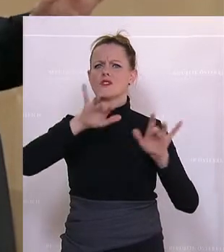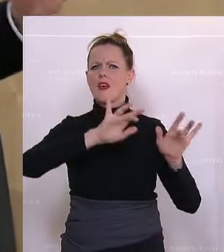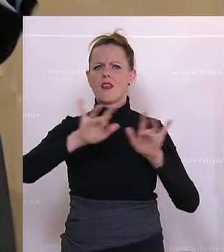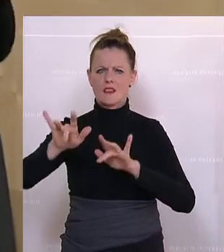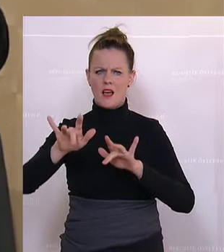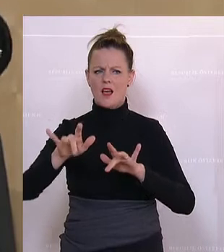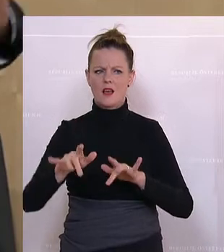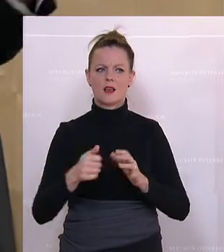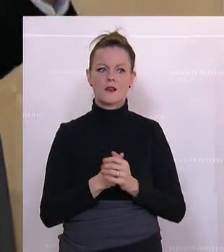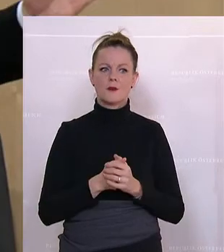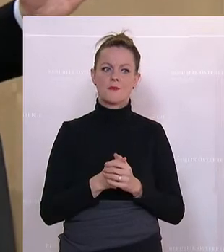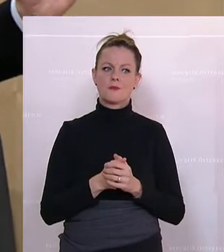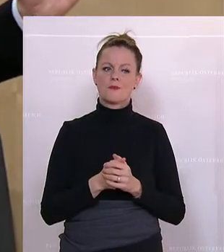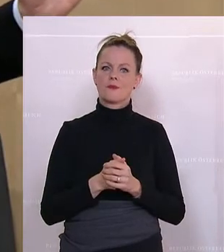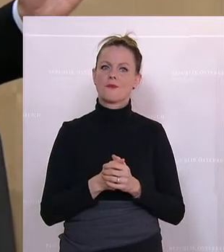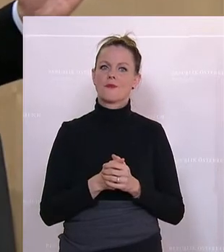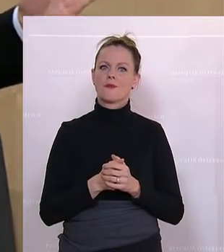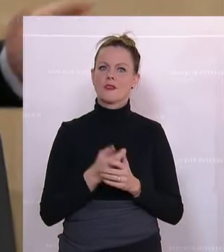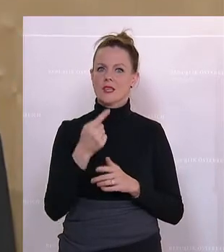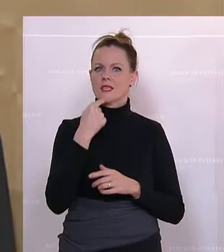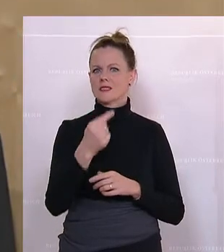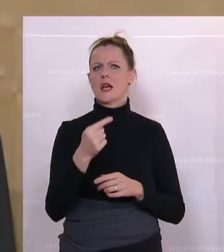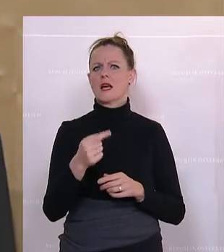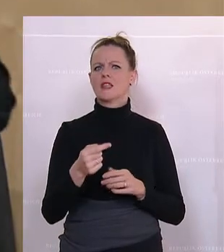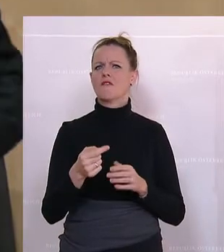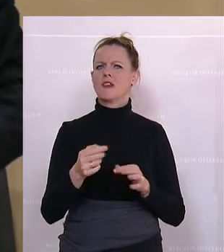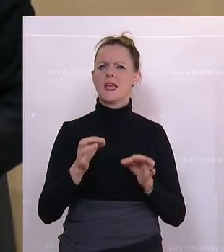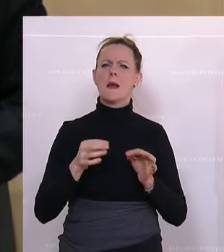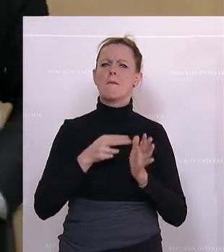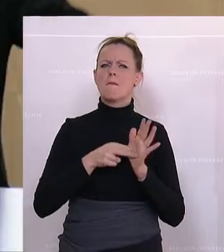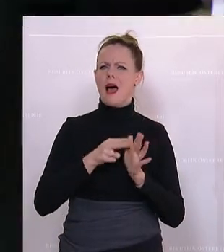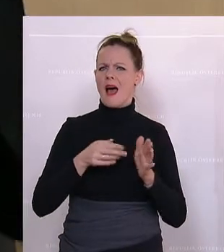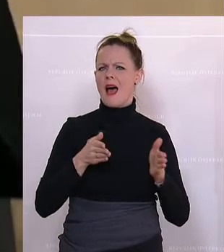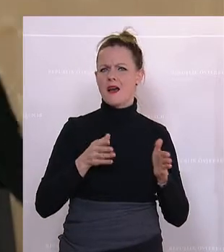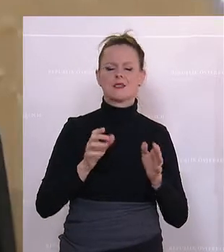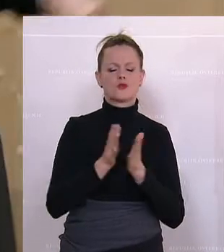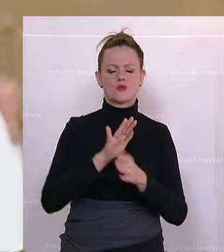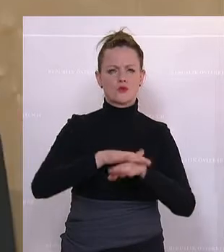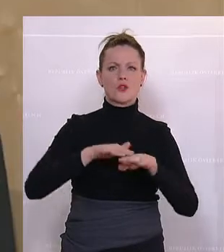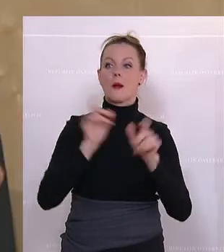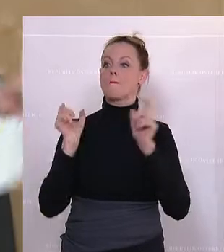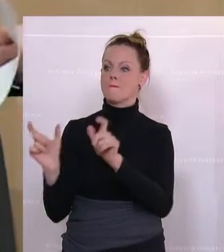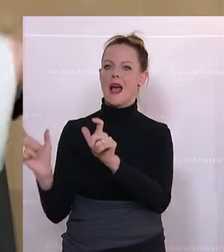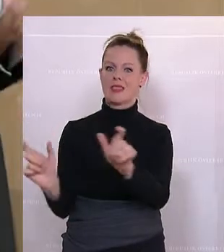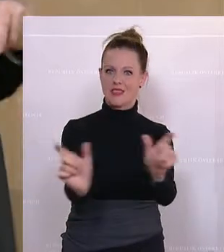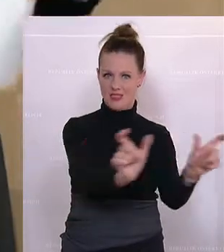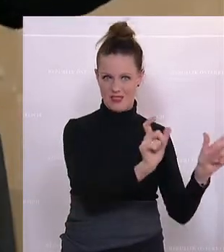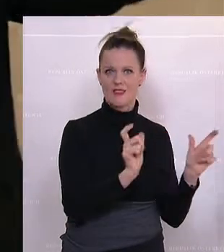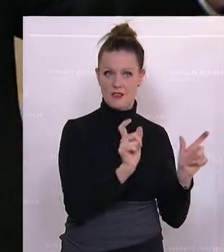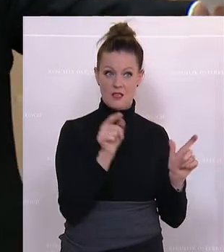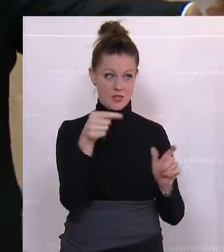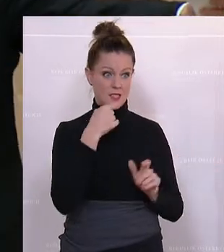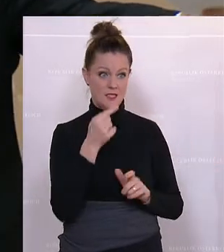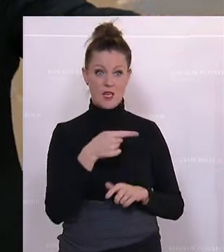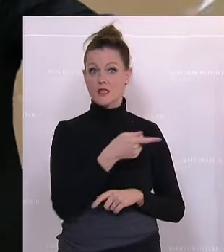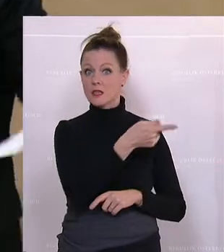auch, eine Bahnmeile um das Parlament gezogen wurde. Aus diesem Umstand heraus, die Formulierung hier zu finden, es handelt sich bei Ihnen,